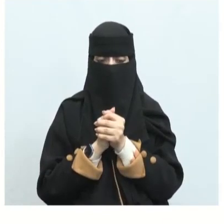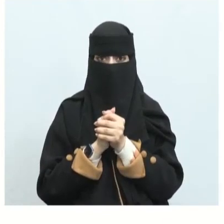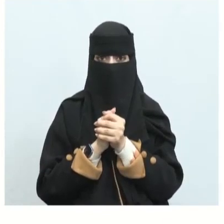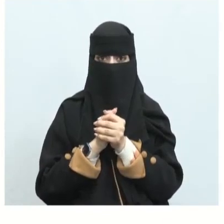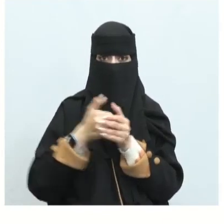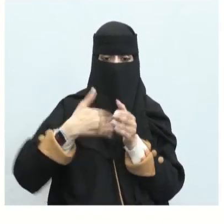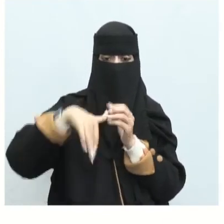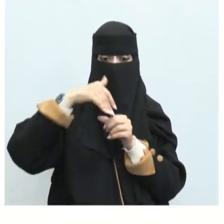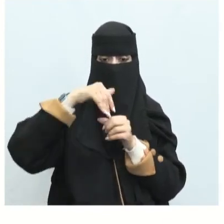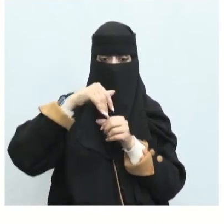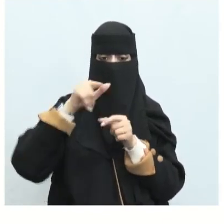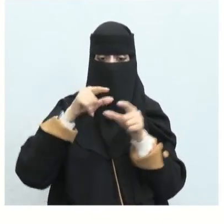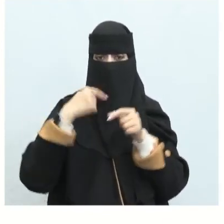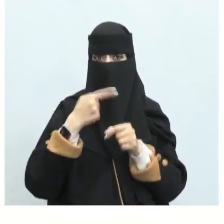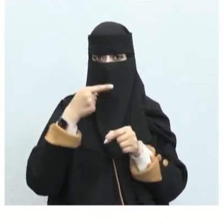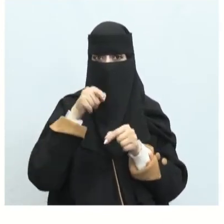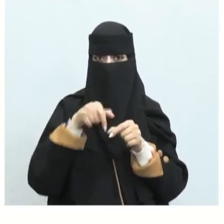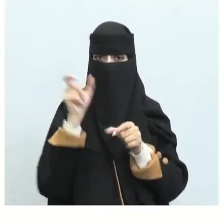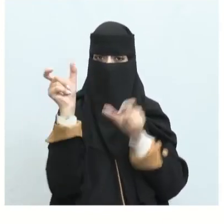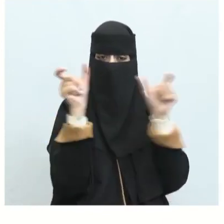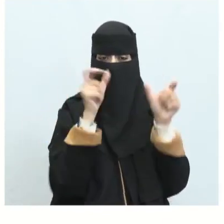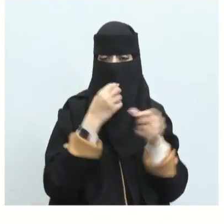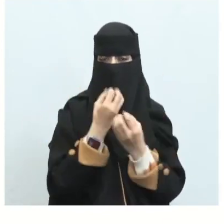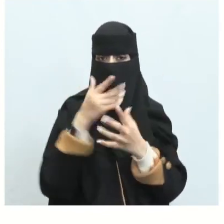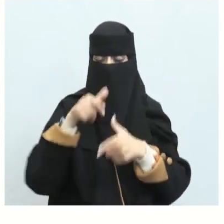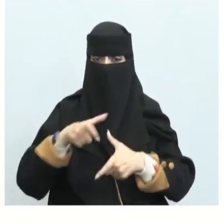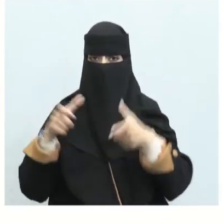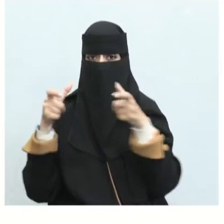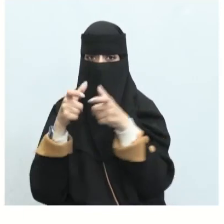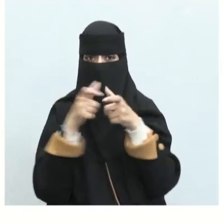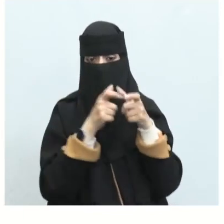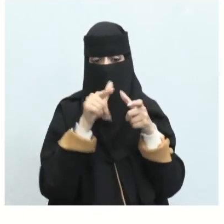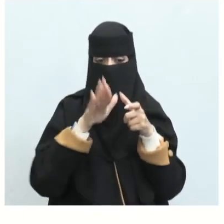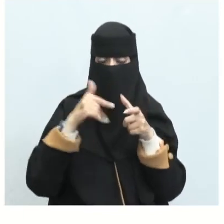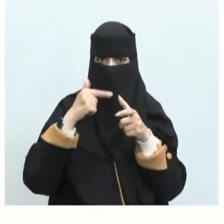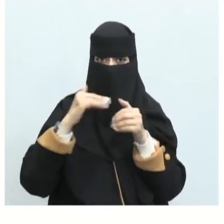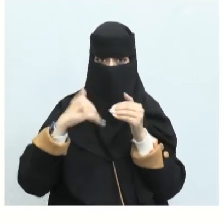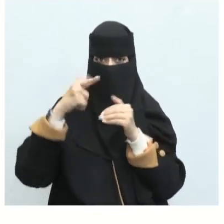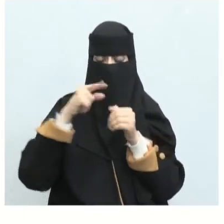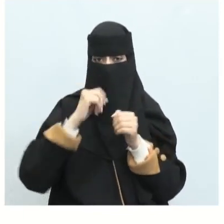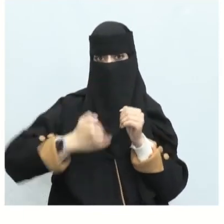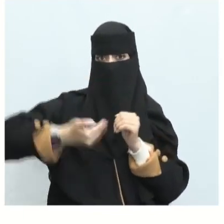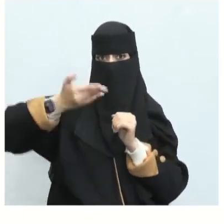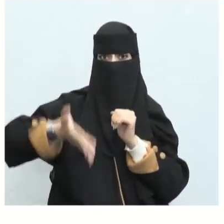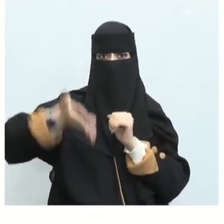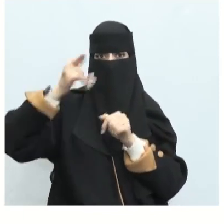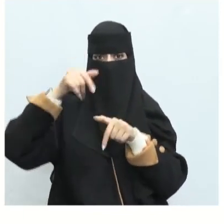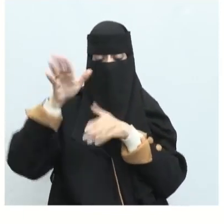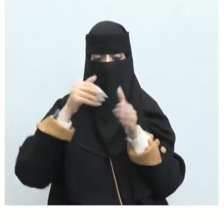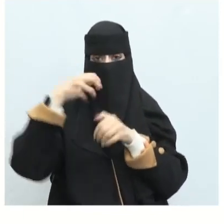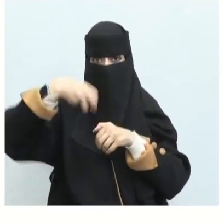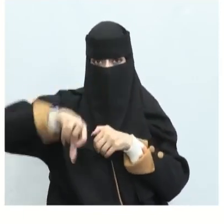الله تعالى في أن قسام المعايش والخلايق يريد أن قسم كل ما استحقه من كمان أو نقص أو رفعة هذا القسم